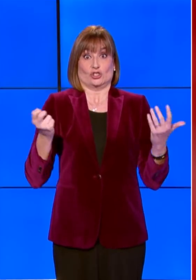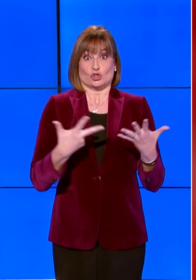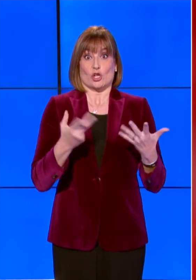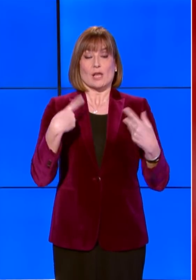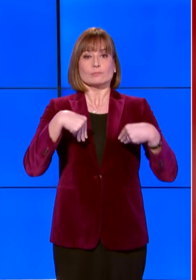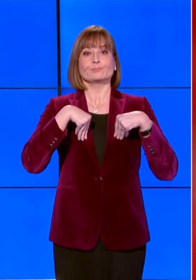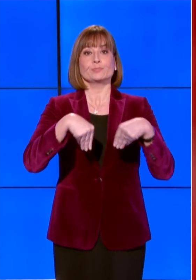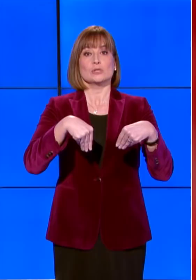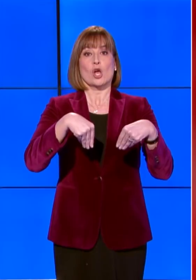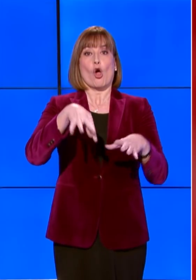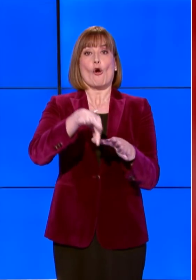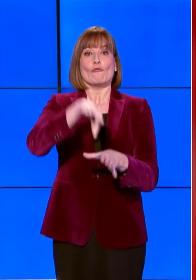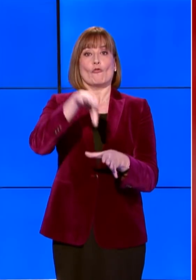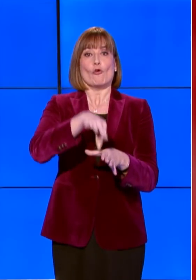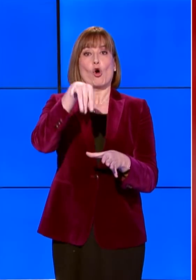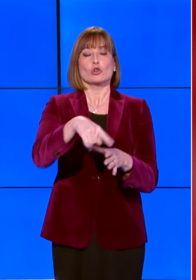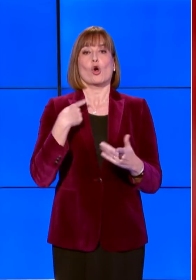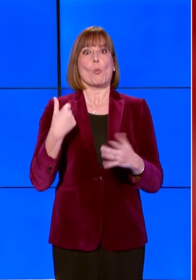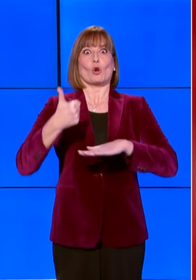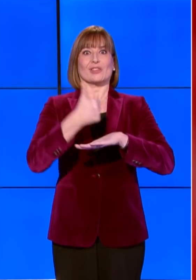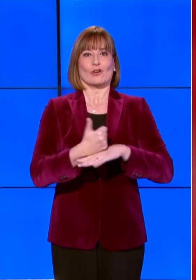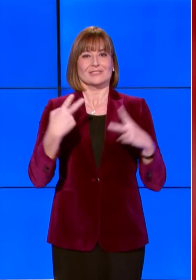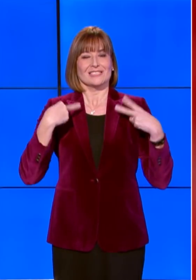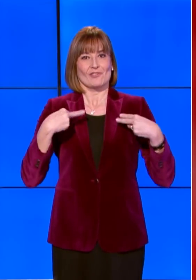voto, protagonisti della vita democratica.